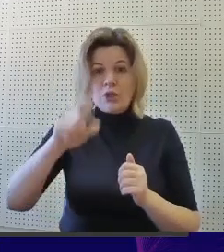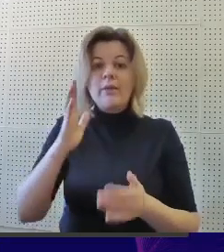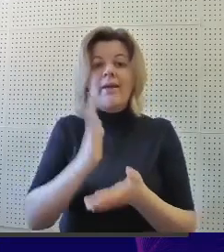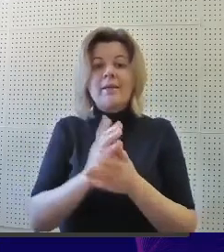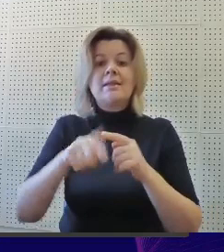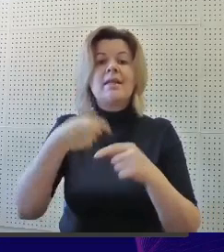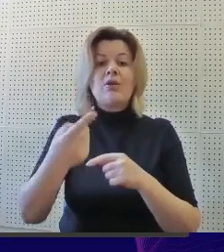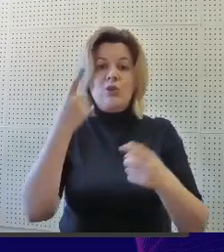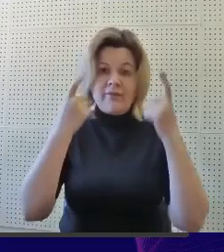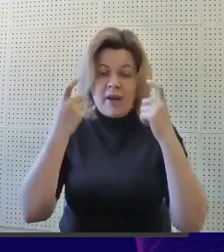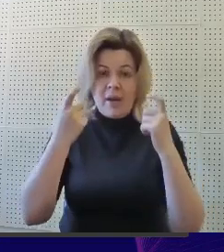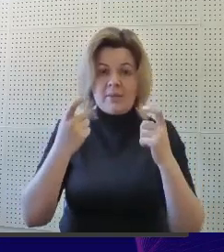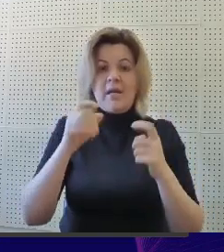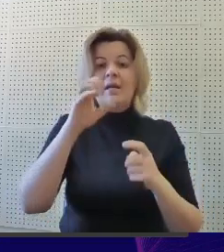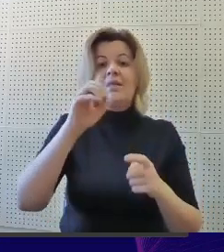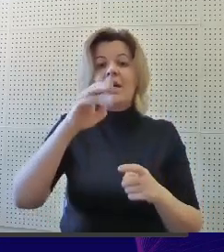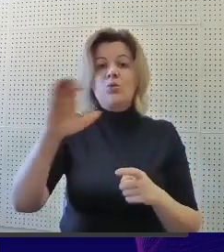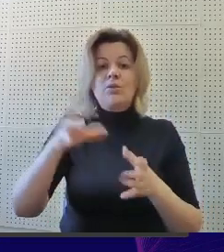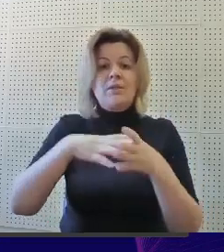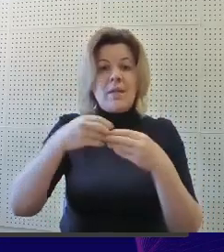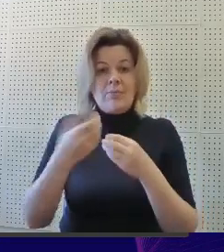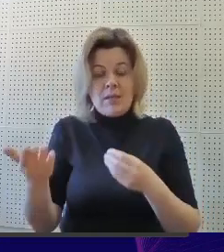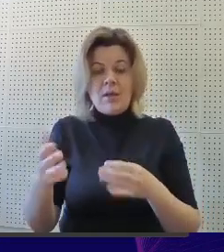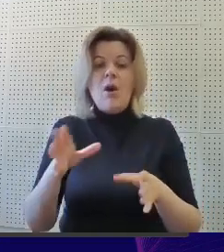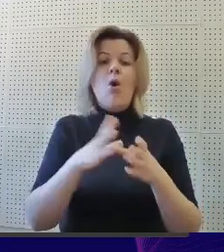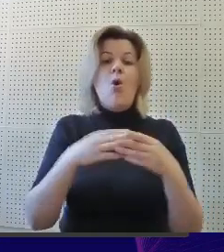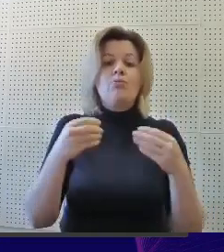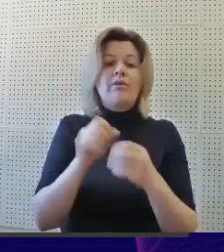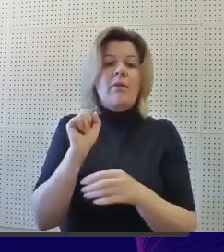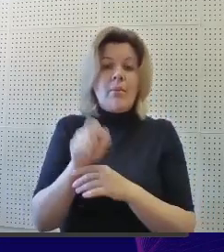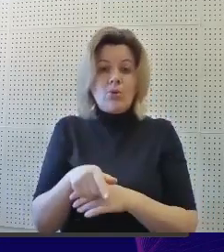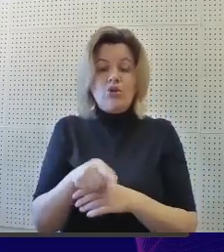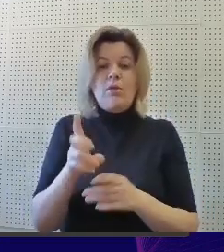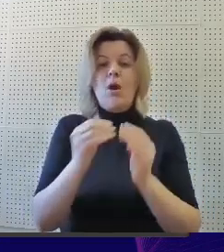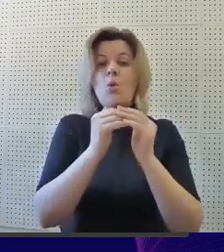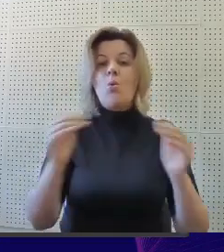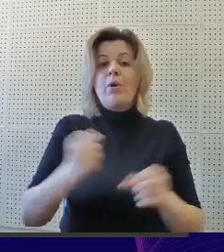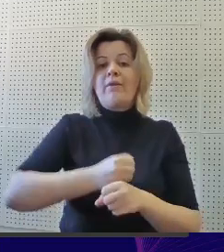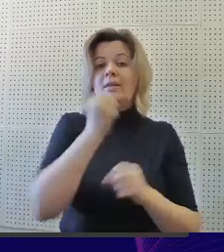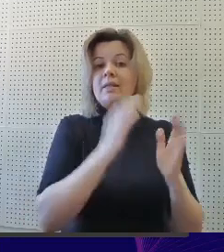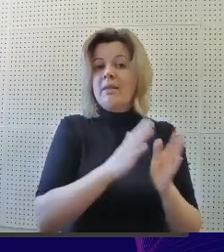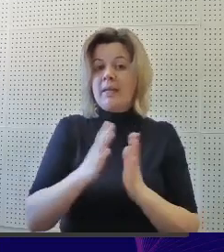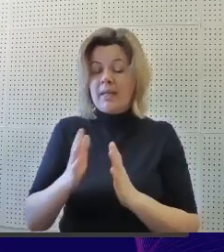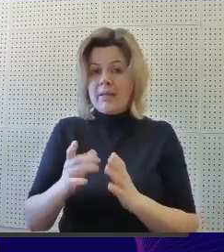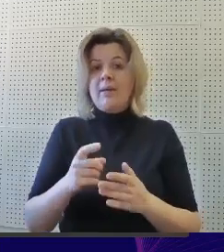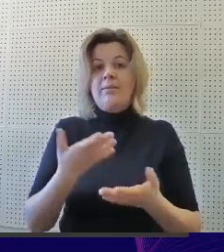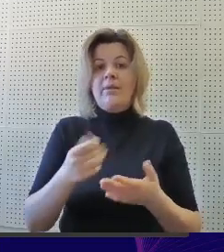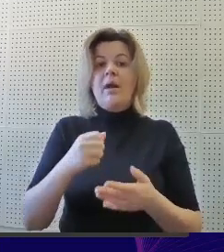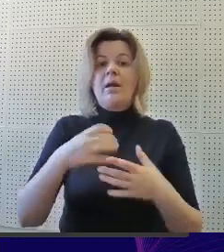есть следующая информация. Статус семьи, общественное поручение, уровень дисциплины,